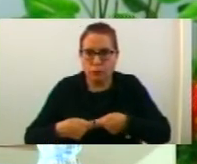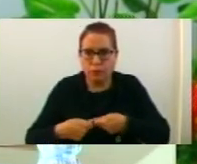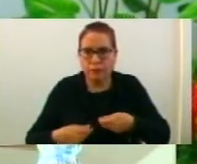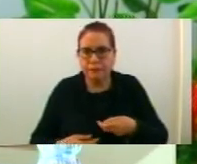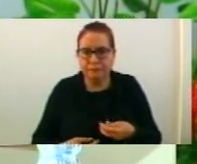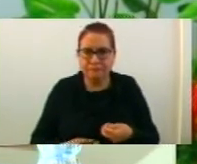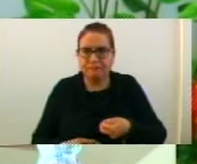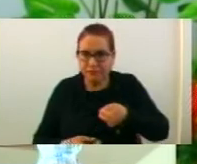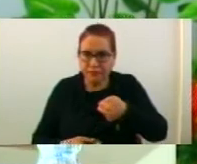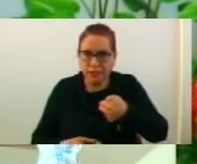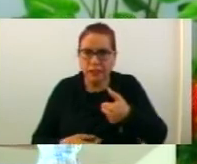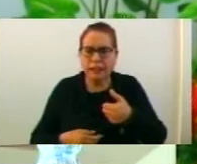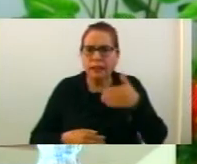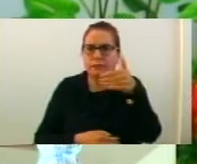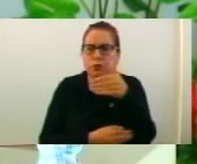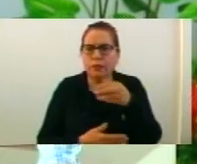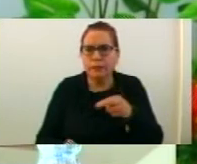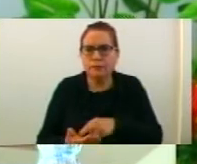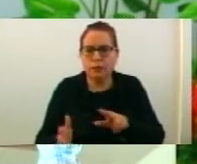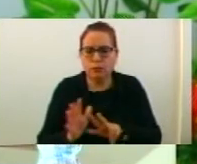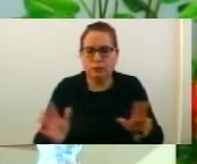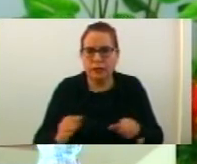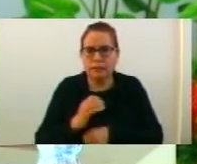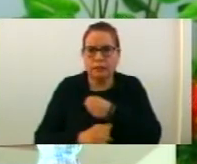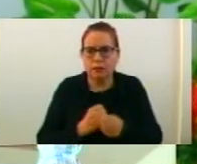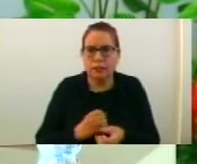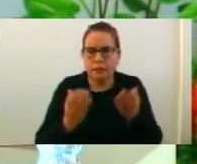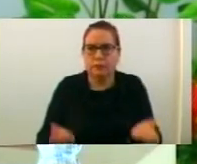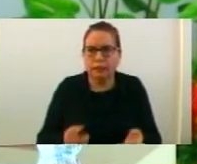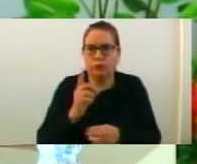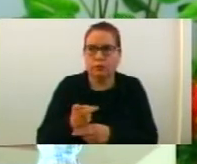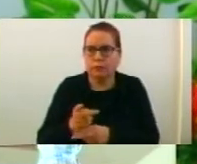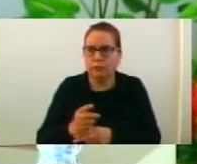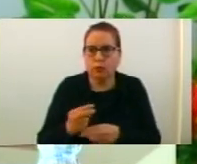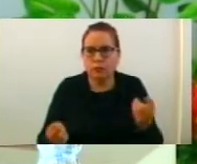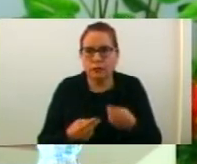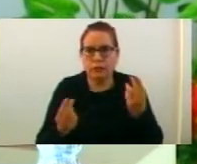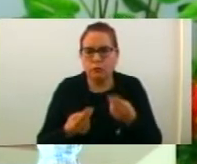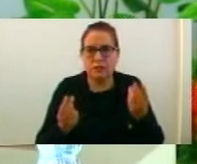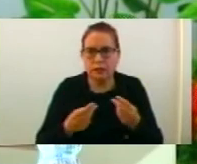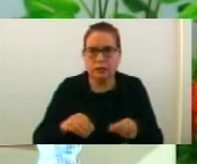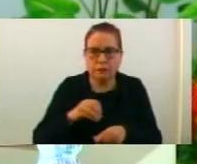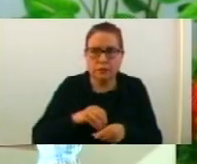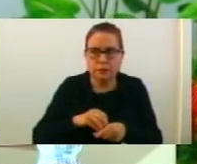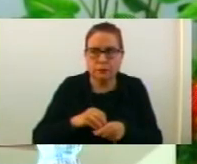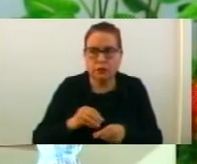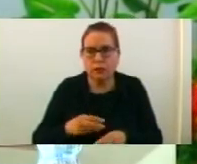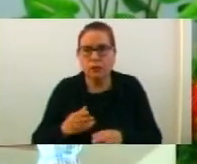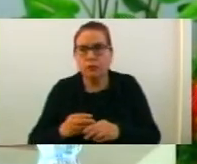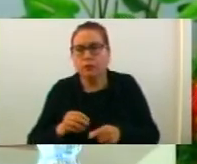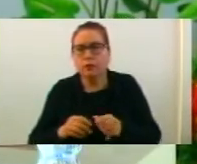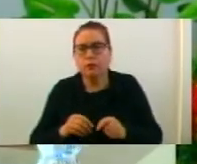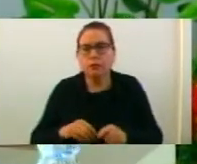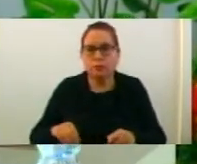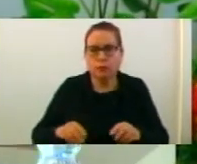дистрибутивни отгасуван систем за 2018 година. Прелог одлуката беше на днева ред на седмица на Комисията за финанси, бучет и